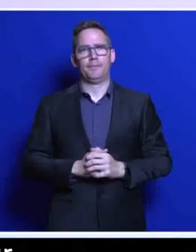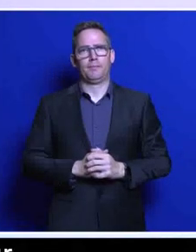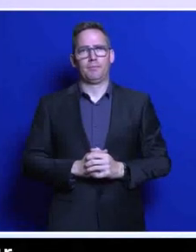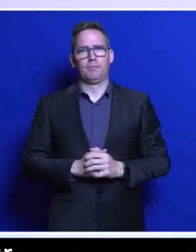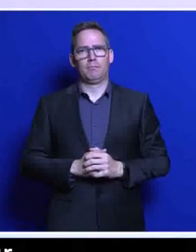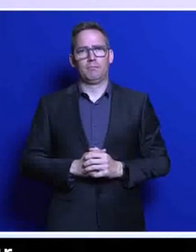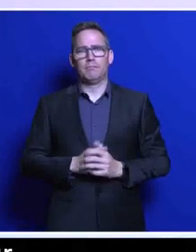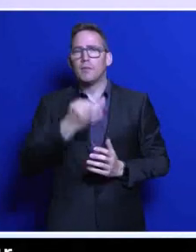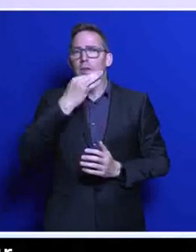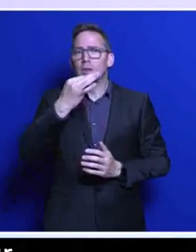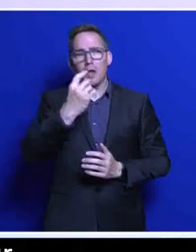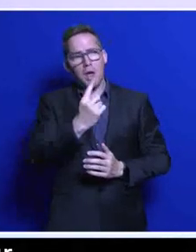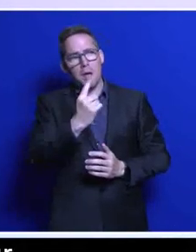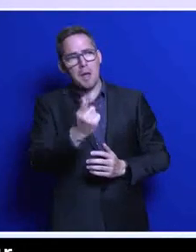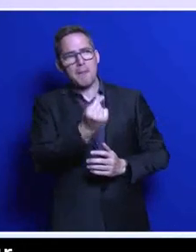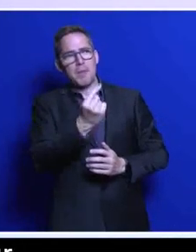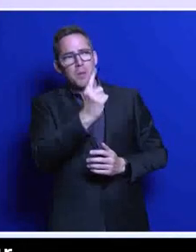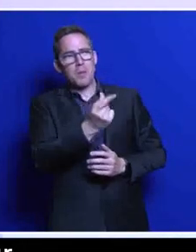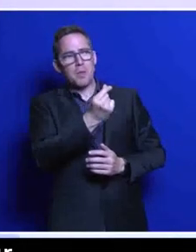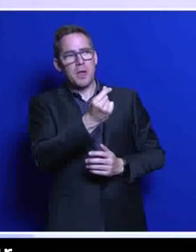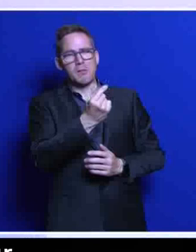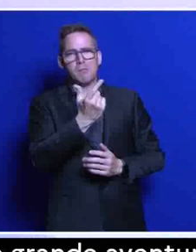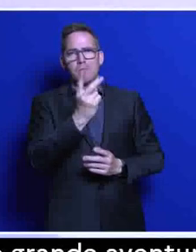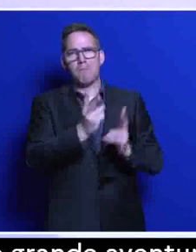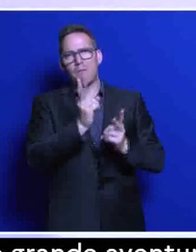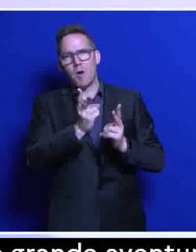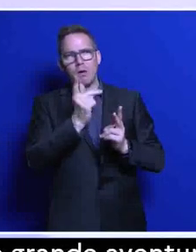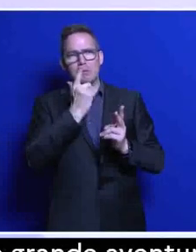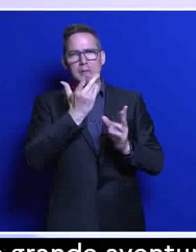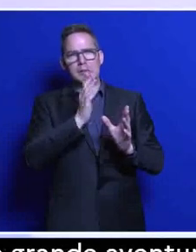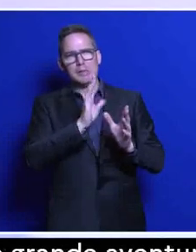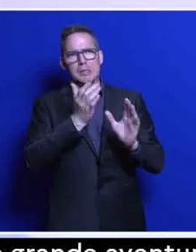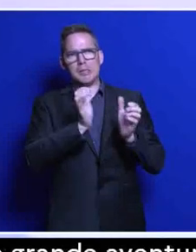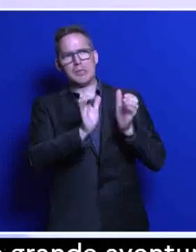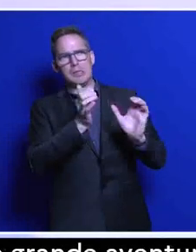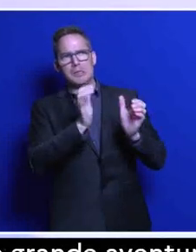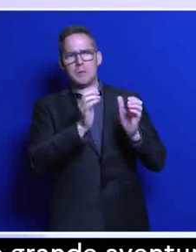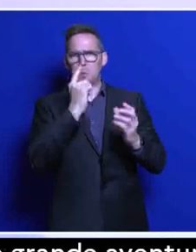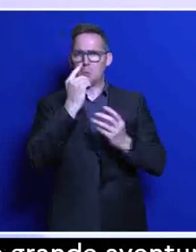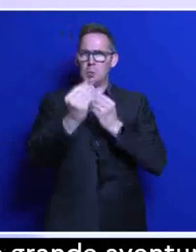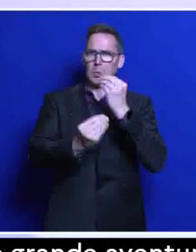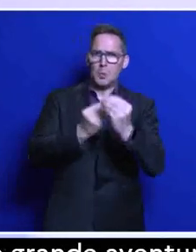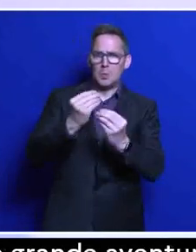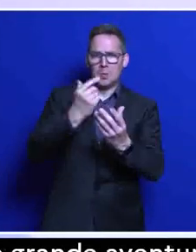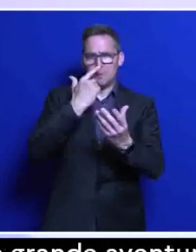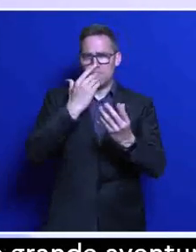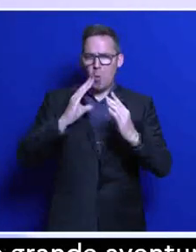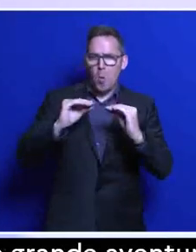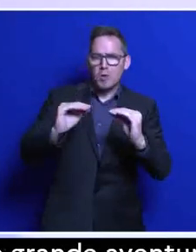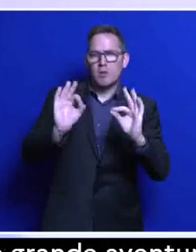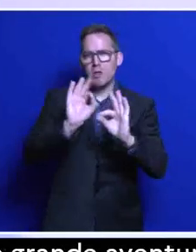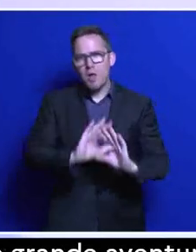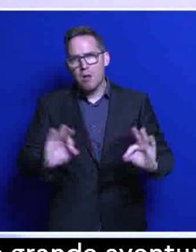partenariats qui étaient parfois un peu distants ou qui ne reposaient pas suffisamment sur des actions concrètes et des